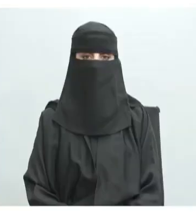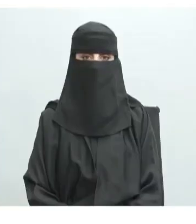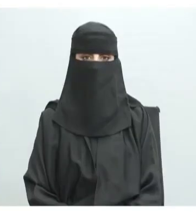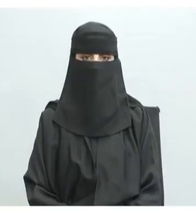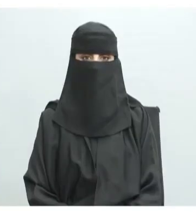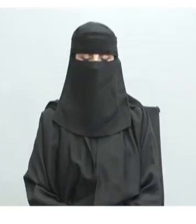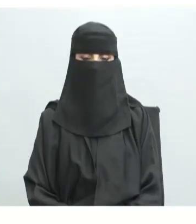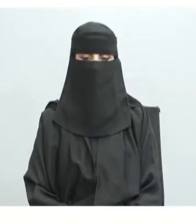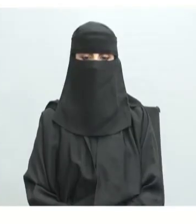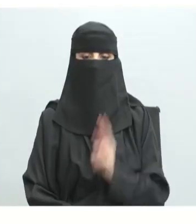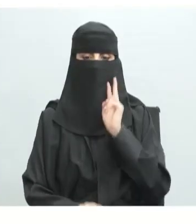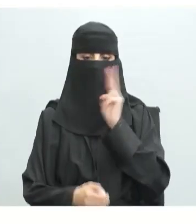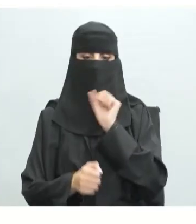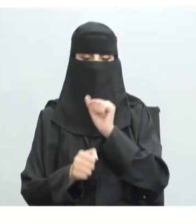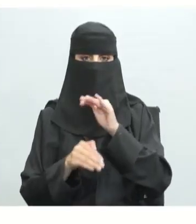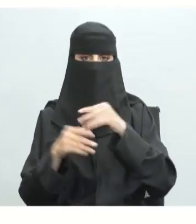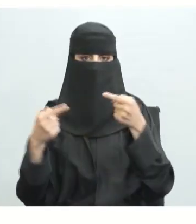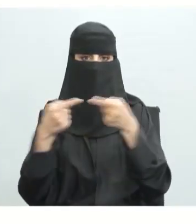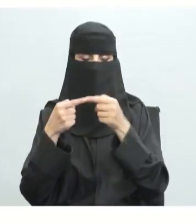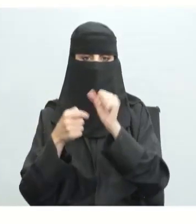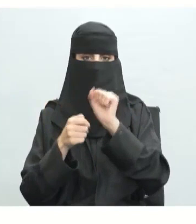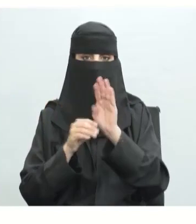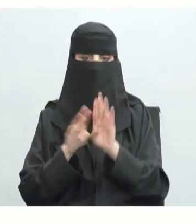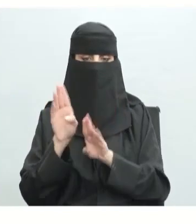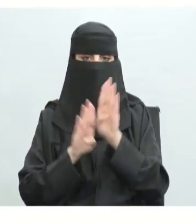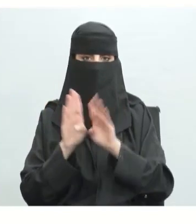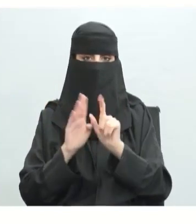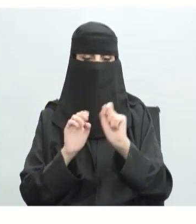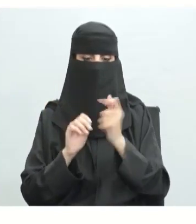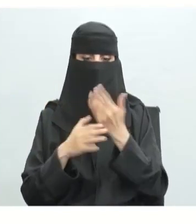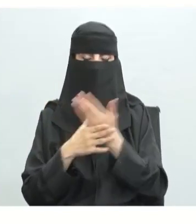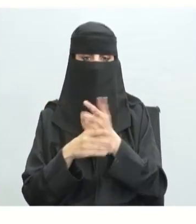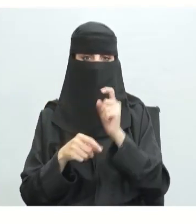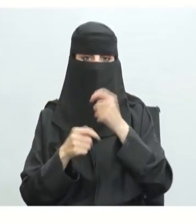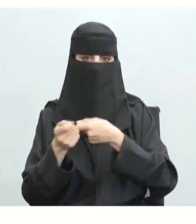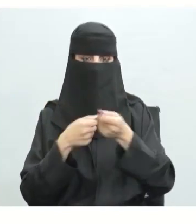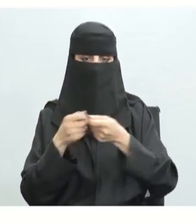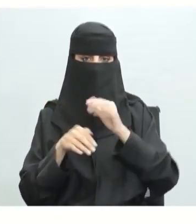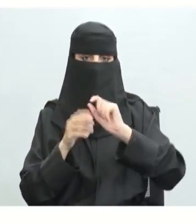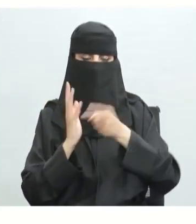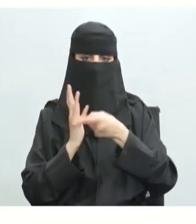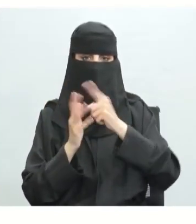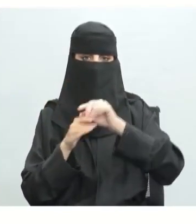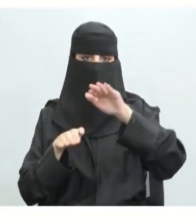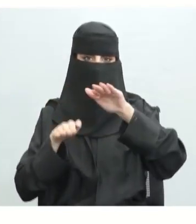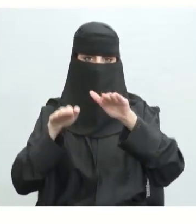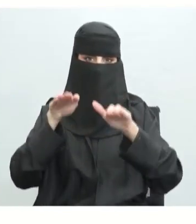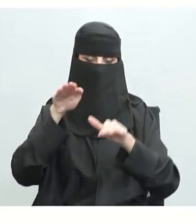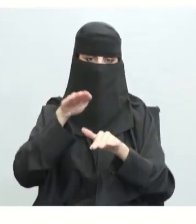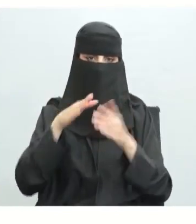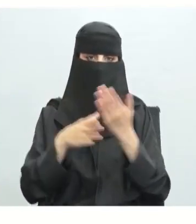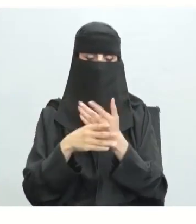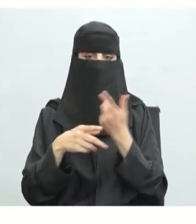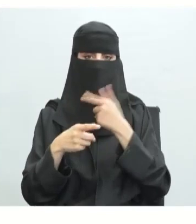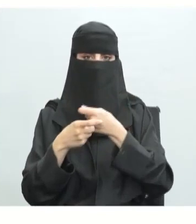وهنا يكون التعارض في المنافسة صريحا وتصبح غير مكتملة فيختل توازن السوق وتضيع ألية العرض